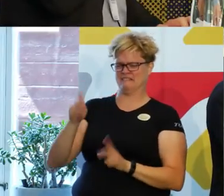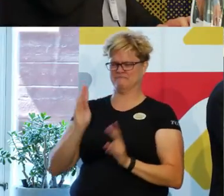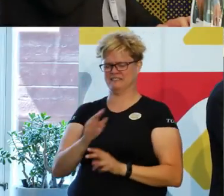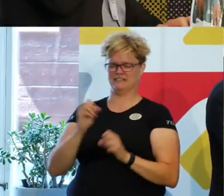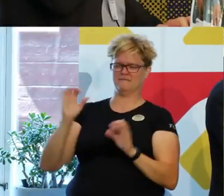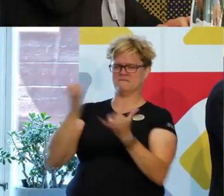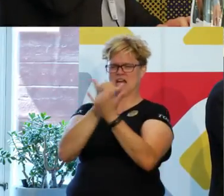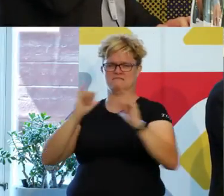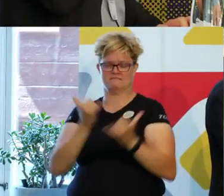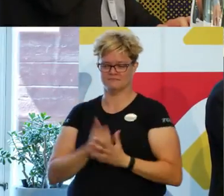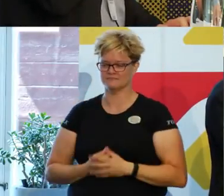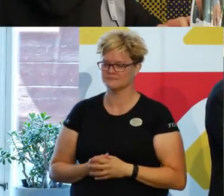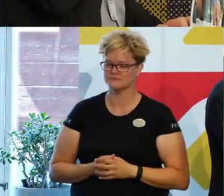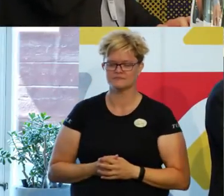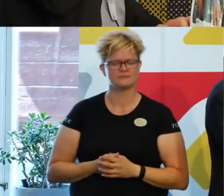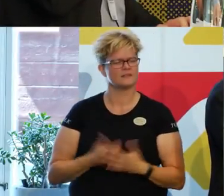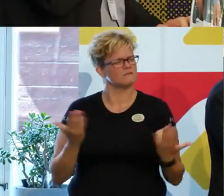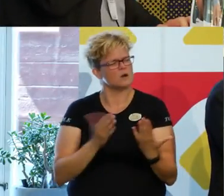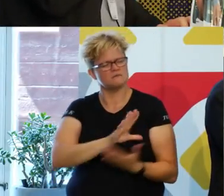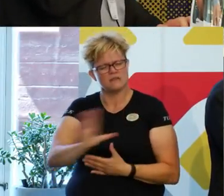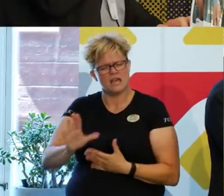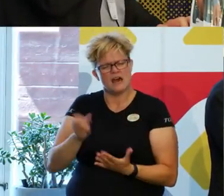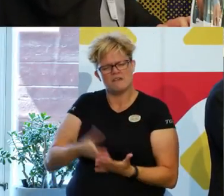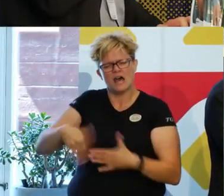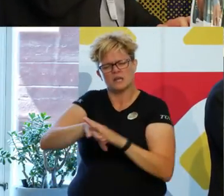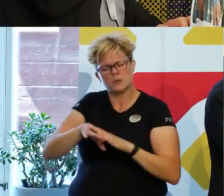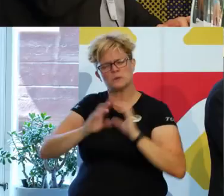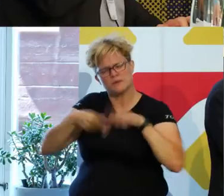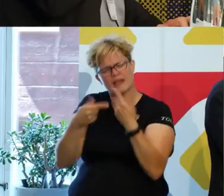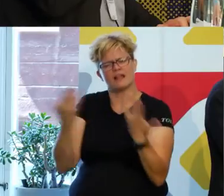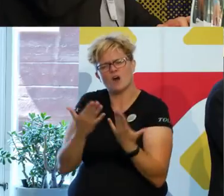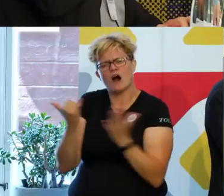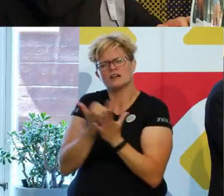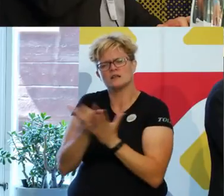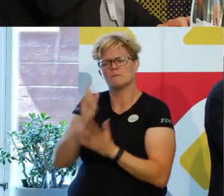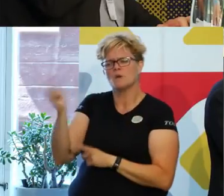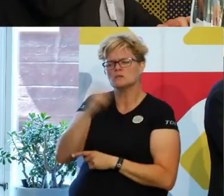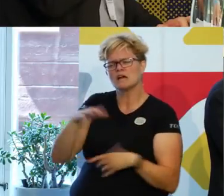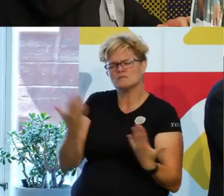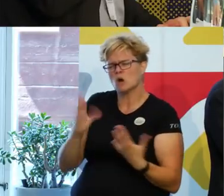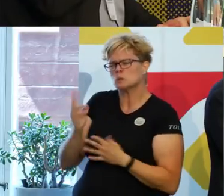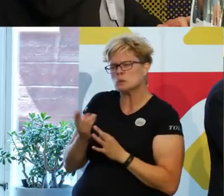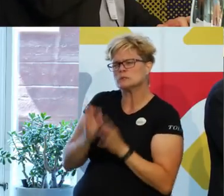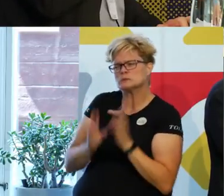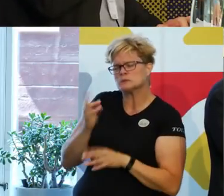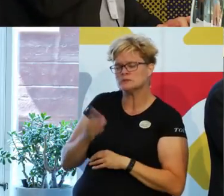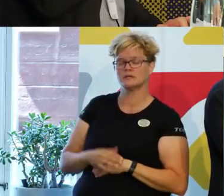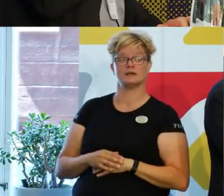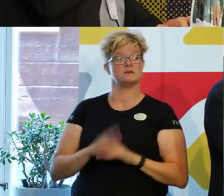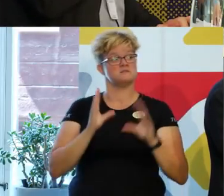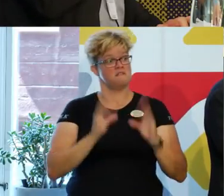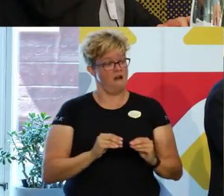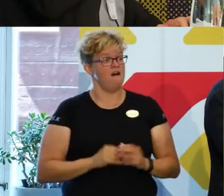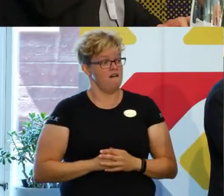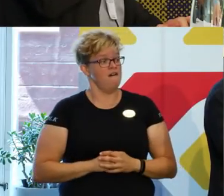Vad har ni igång för värdegrundsutveckling i Bårdstad nu? Ja,